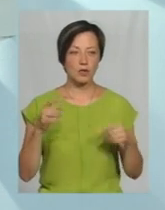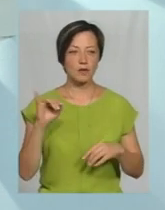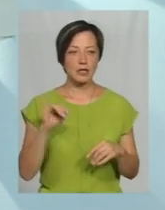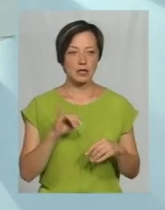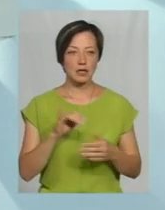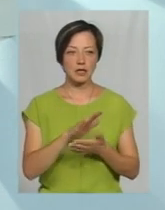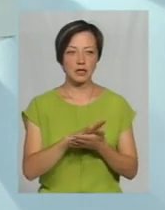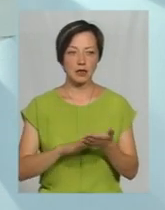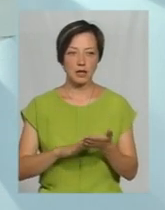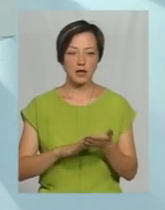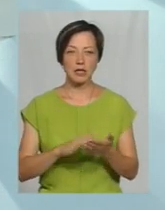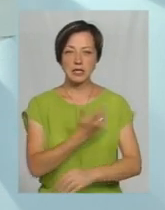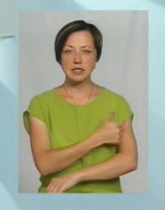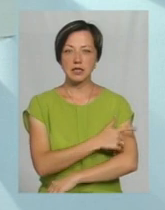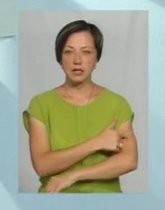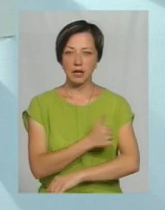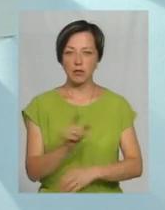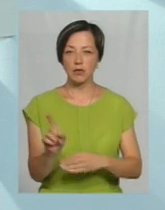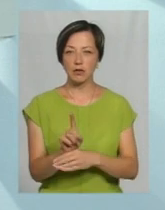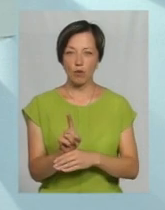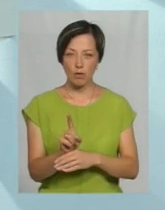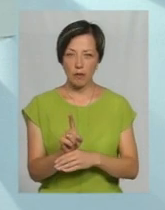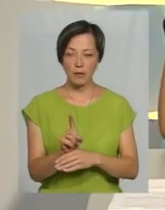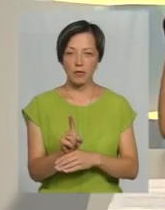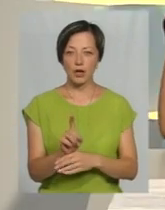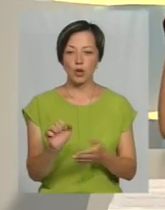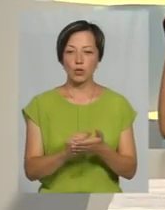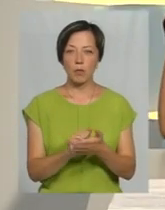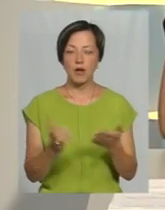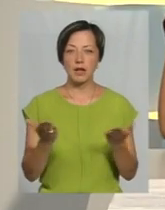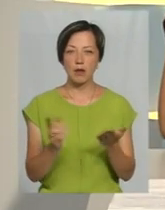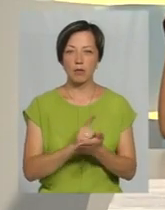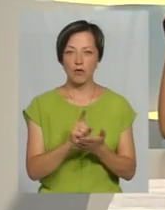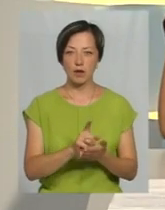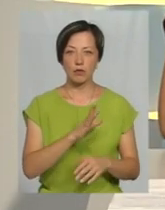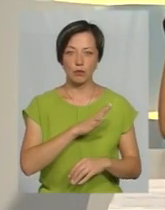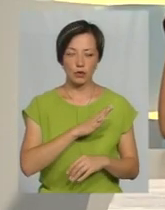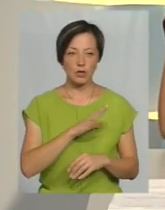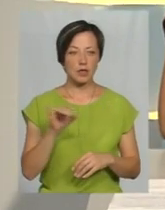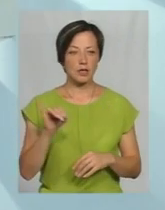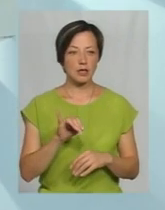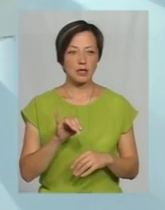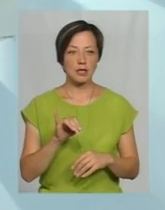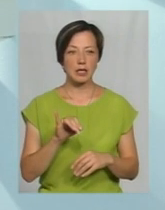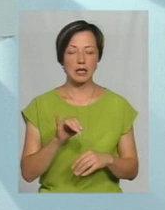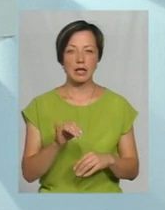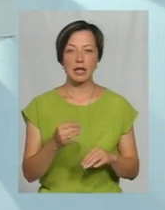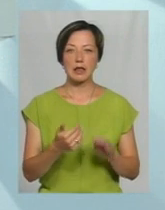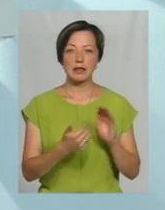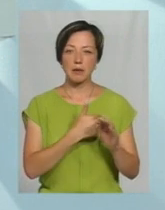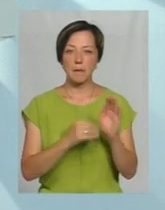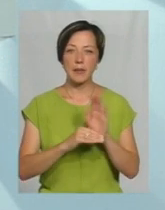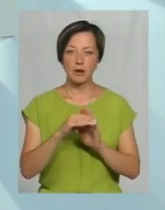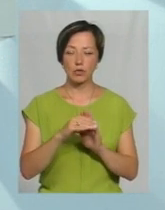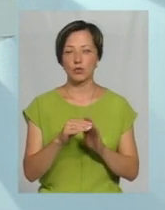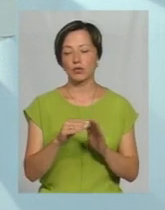далі санітарними нормами, документи, які в них повинні бути, і температурний режим і так далі. Тобто